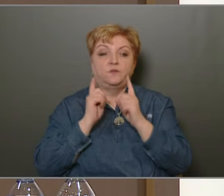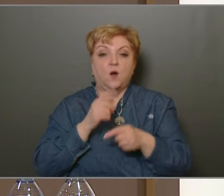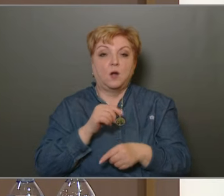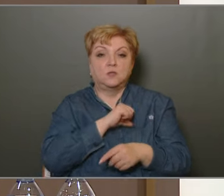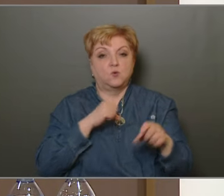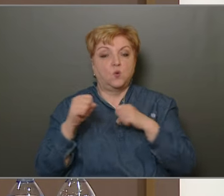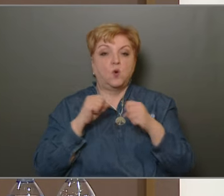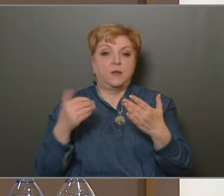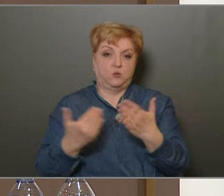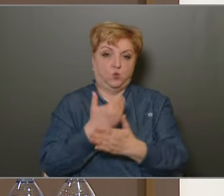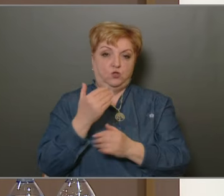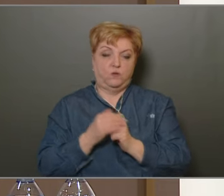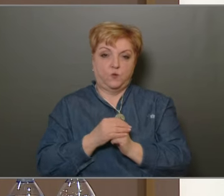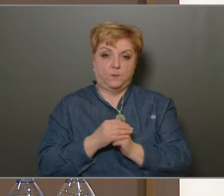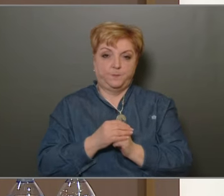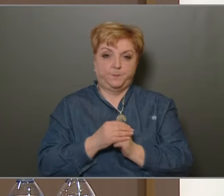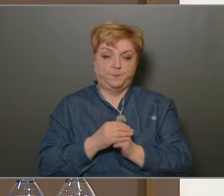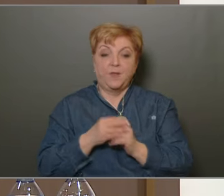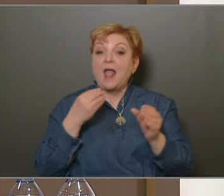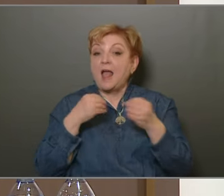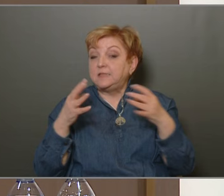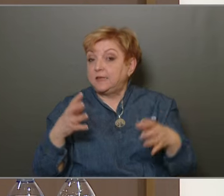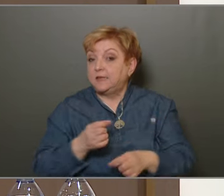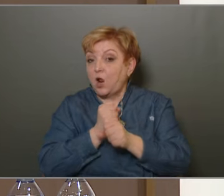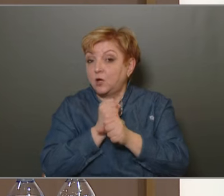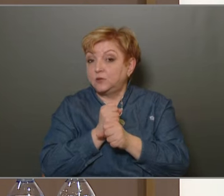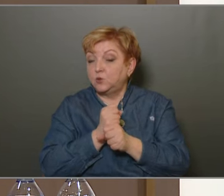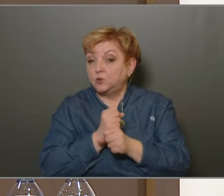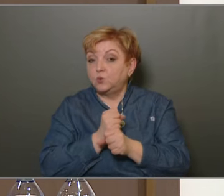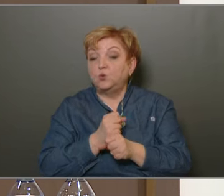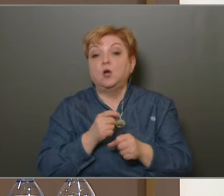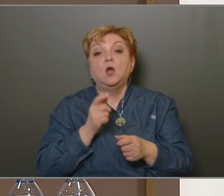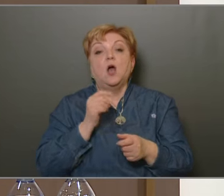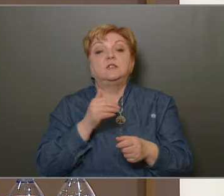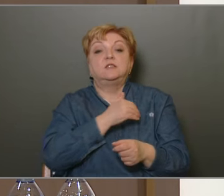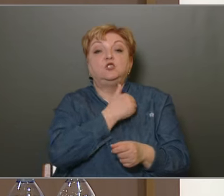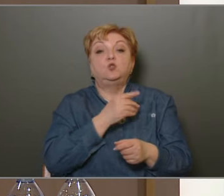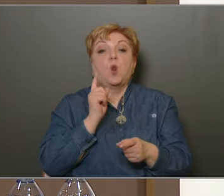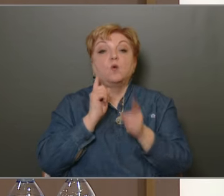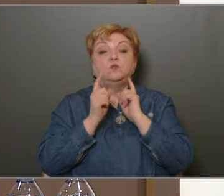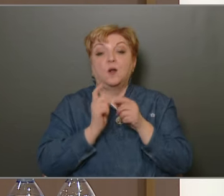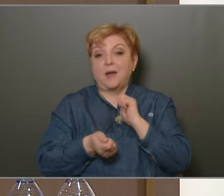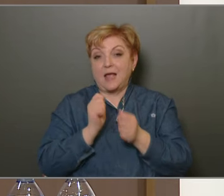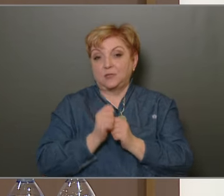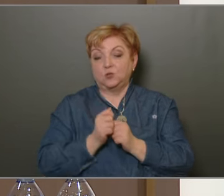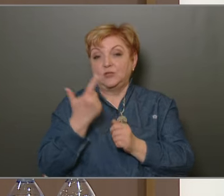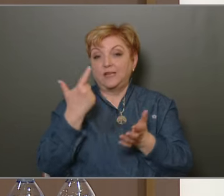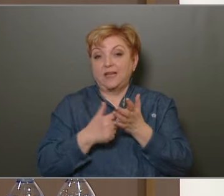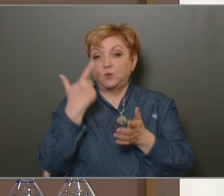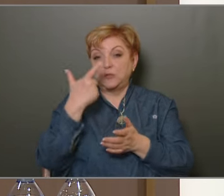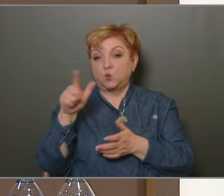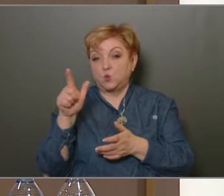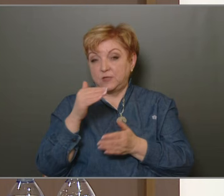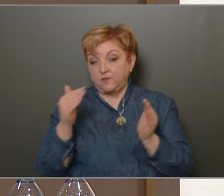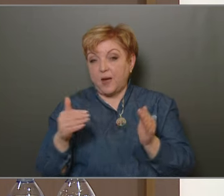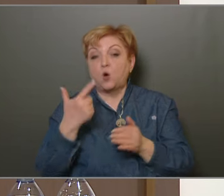udvart, az önkormányzat újítsa fel, ezért alakítottuk íz, intézmény is tettük az iskolaudvar pályázatot 2020-ban, akkor